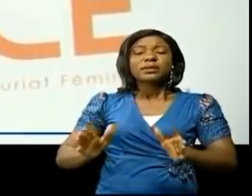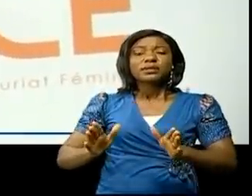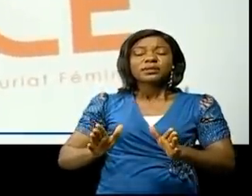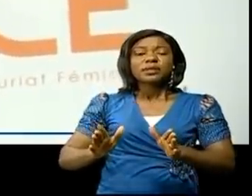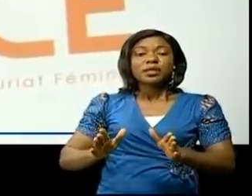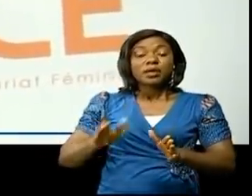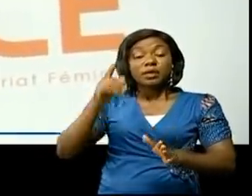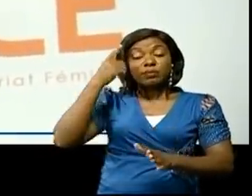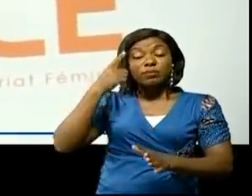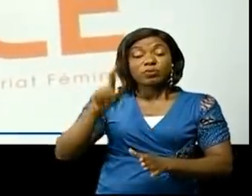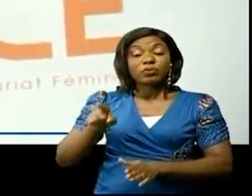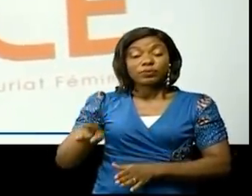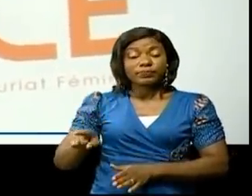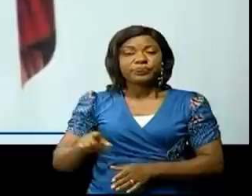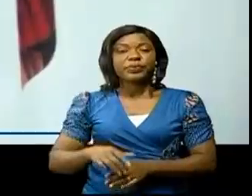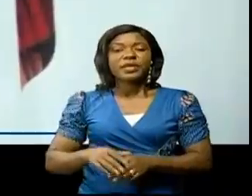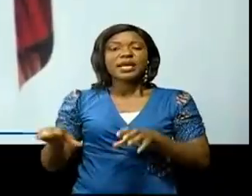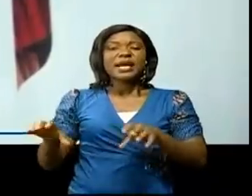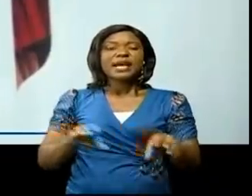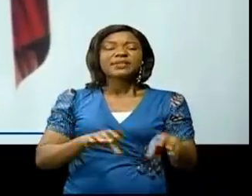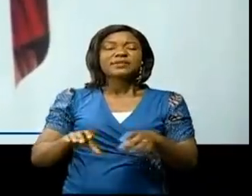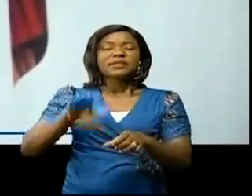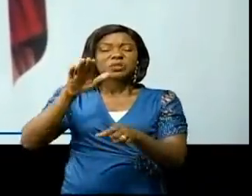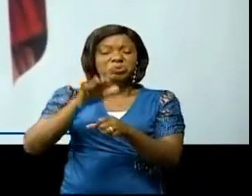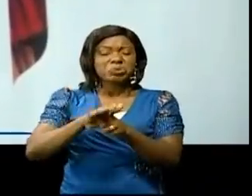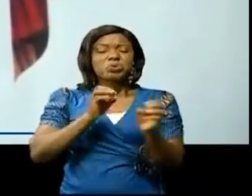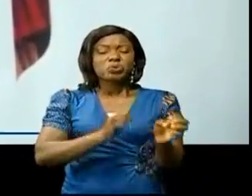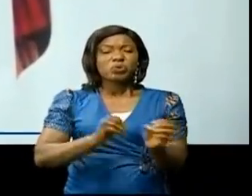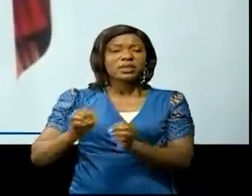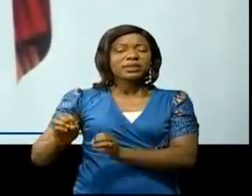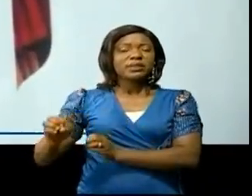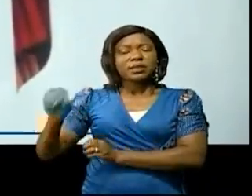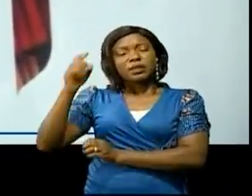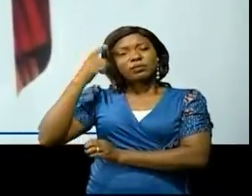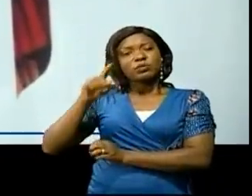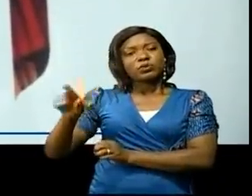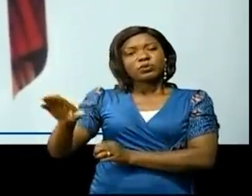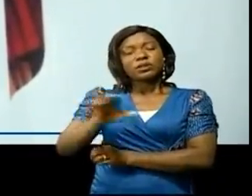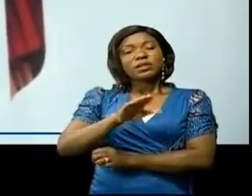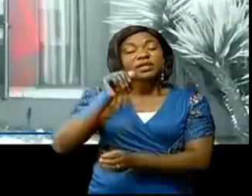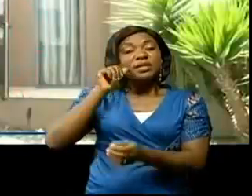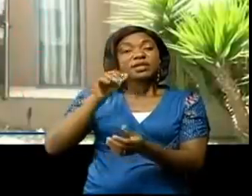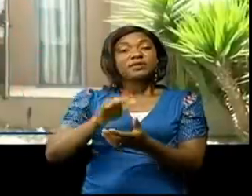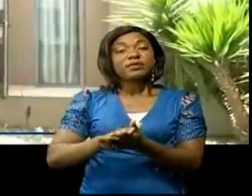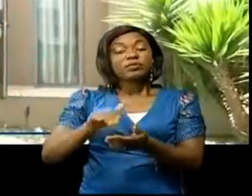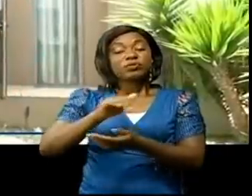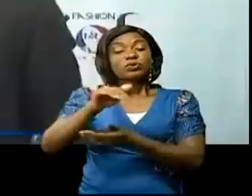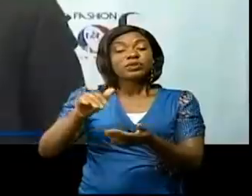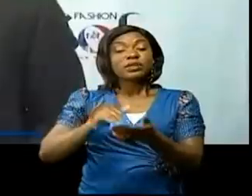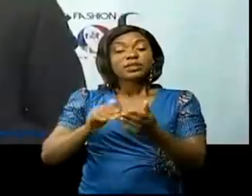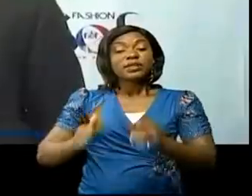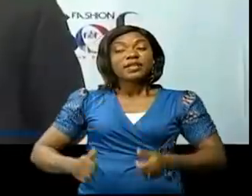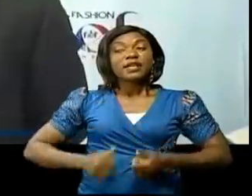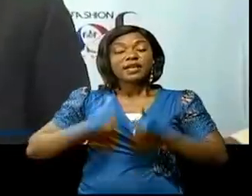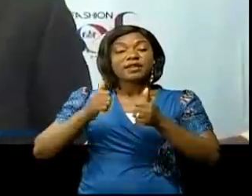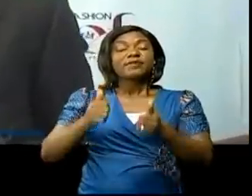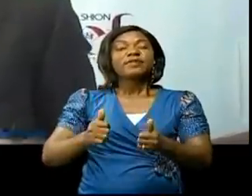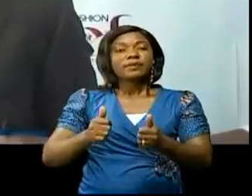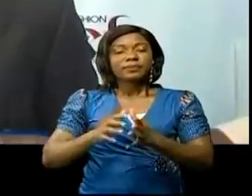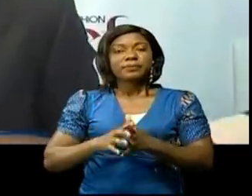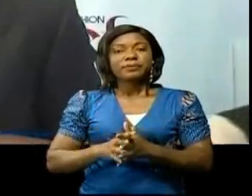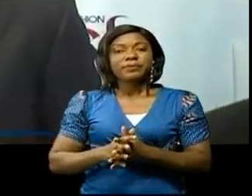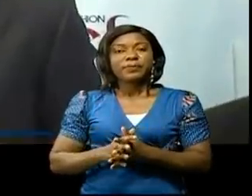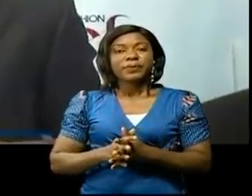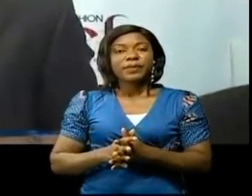Pour la FIEF, plusieurs activités seront donc organisées à l'intention de cette espèce humaine au centre de la vie. C'est